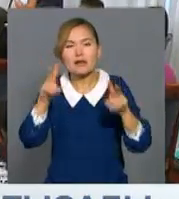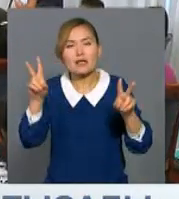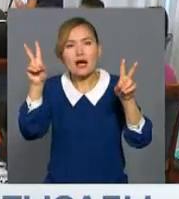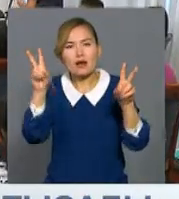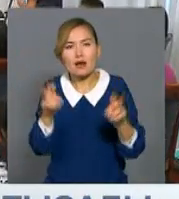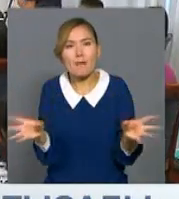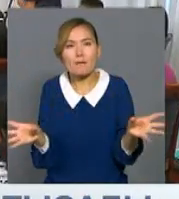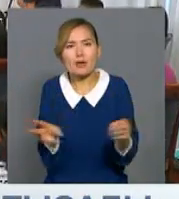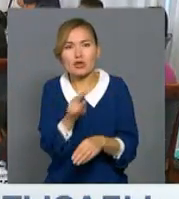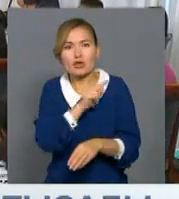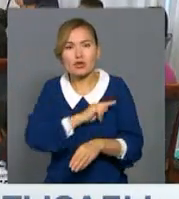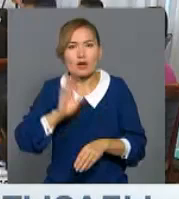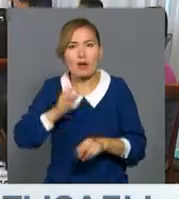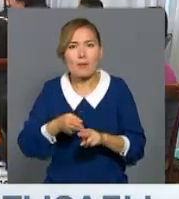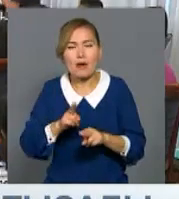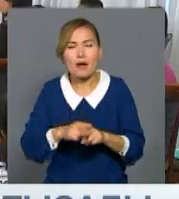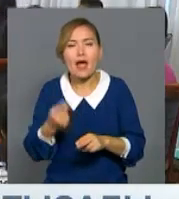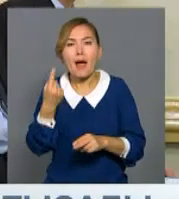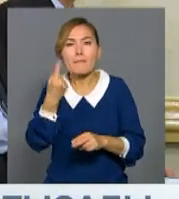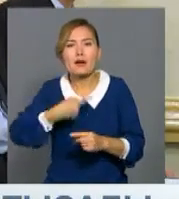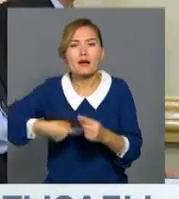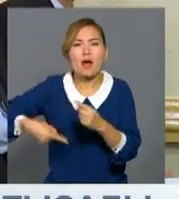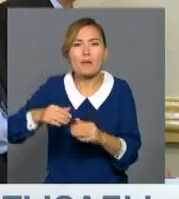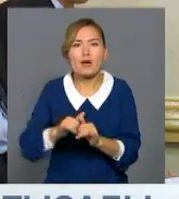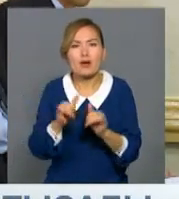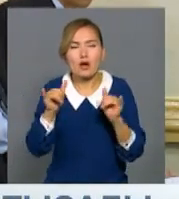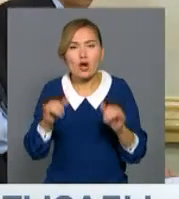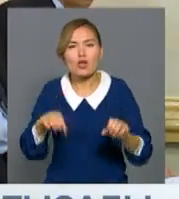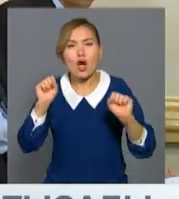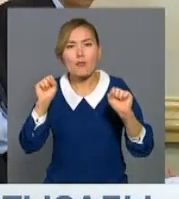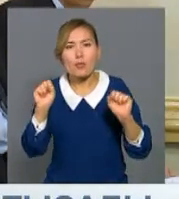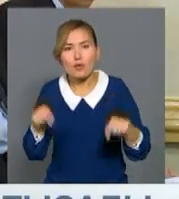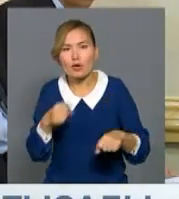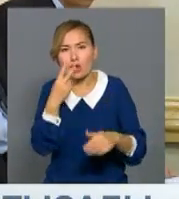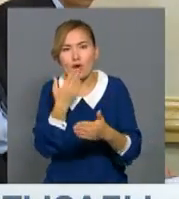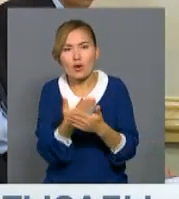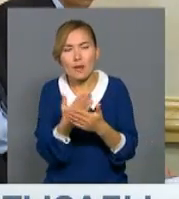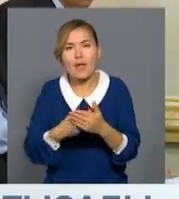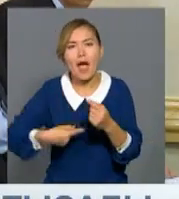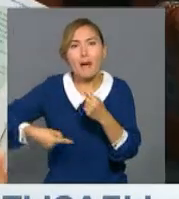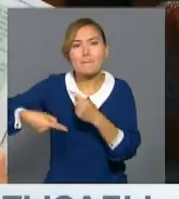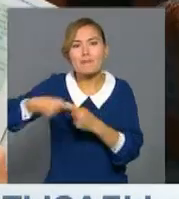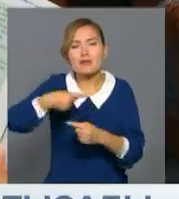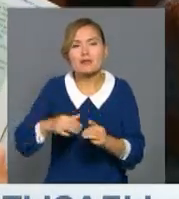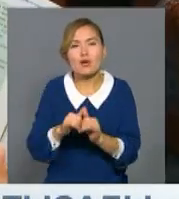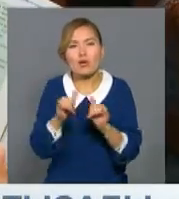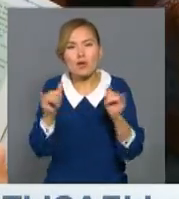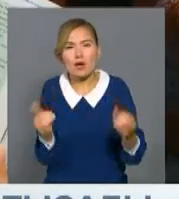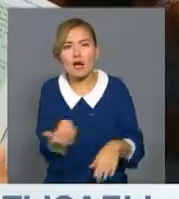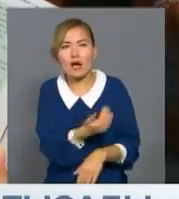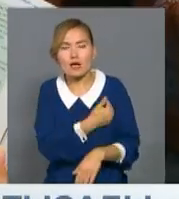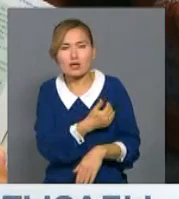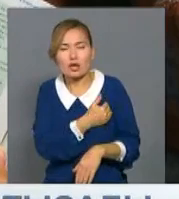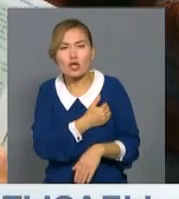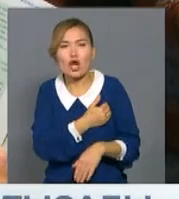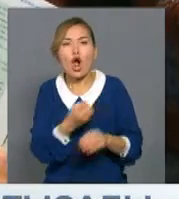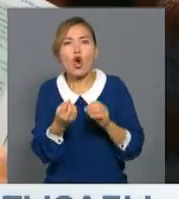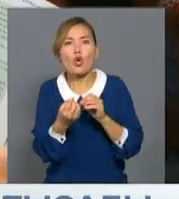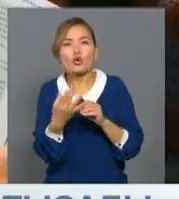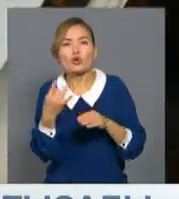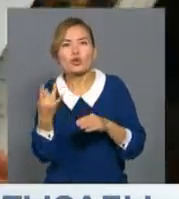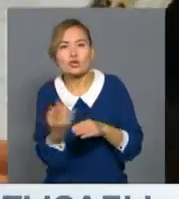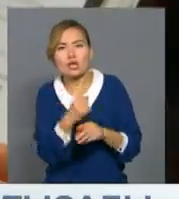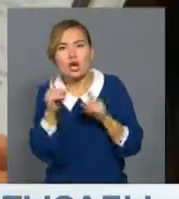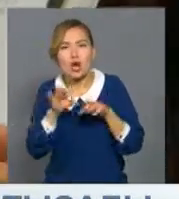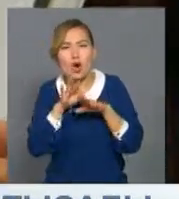шектеліп қалмайды. Бір белдеу бір жол бағдарламасындағы мүмкіндіктерін көрсетіп, бизнес әлі өтін пашетет. Осы мен 14-ші мәрте